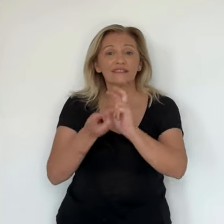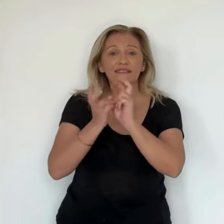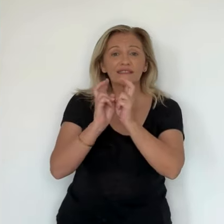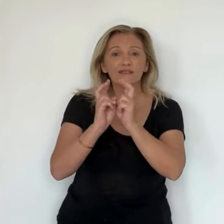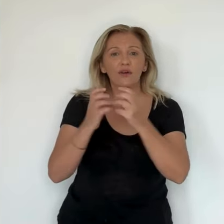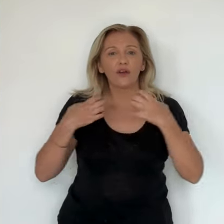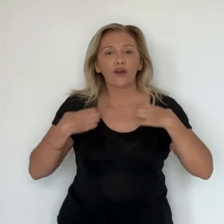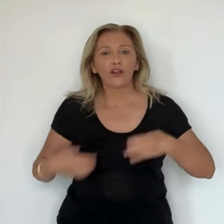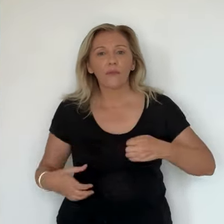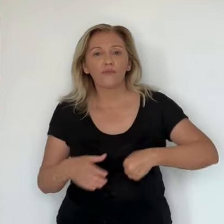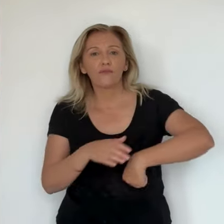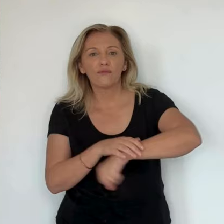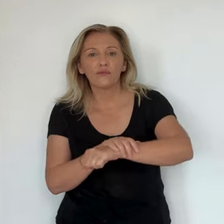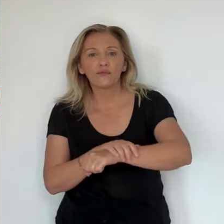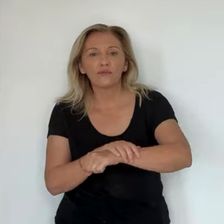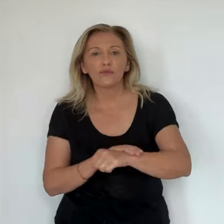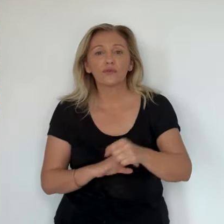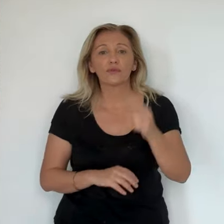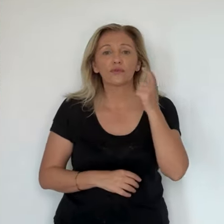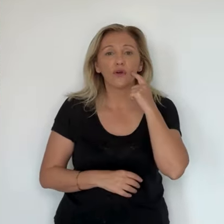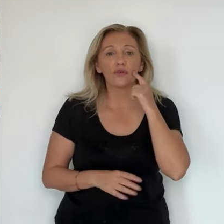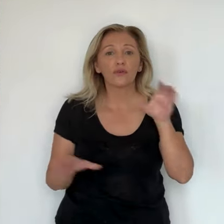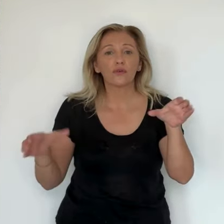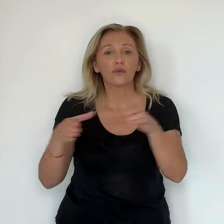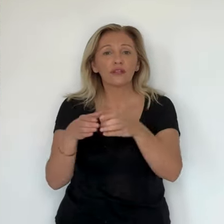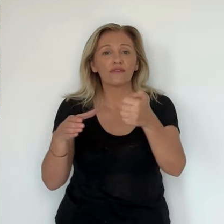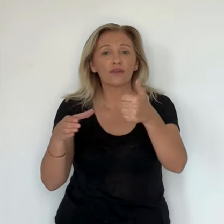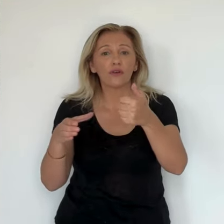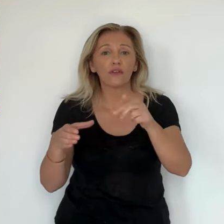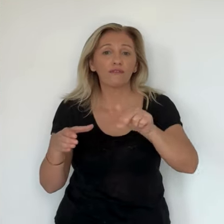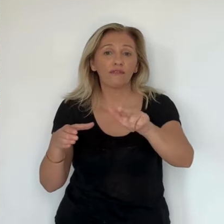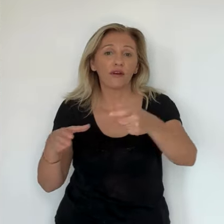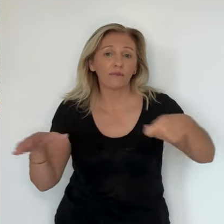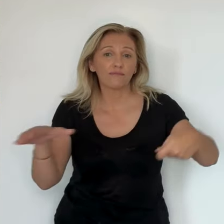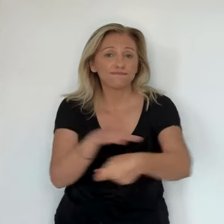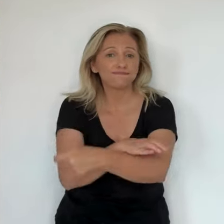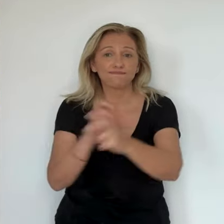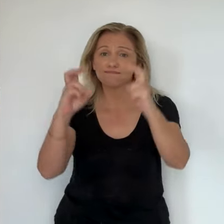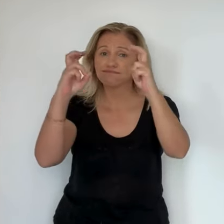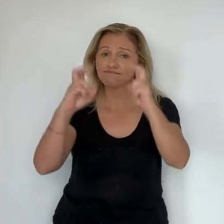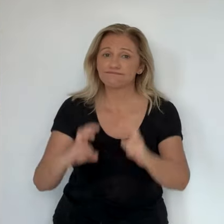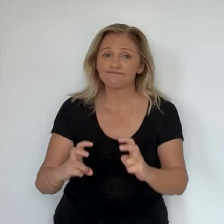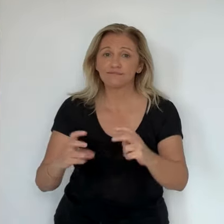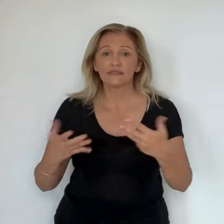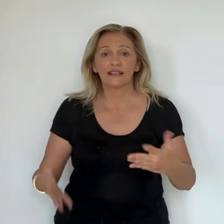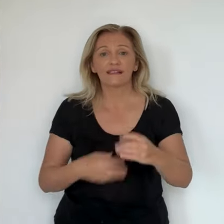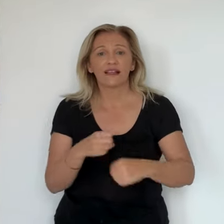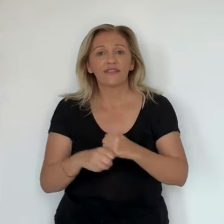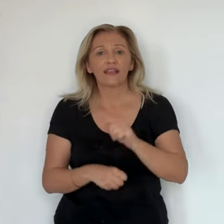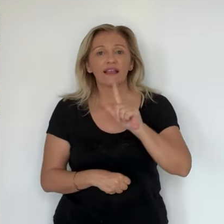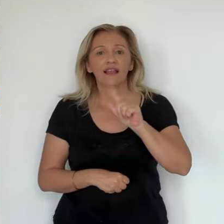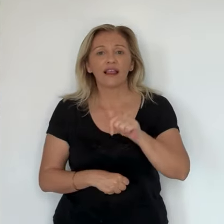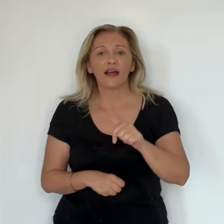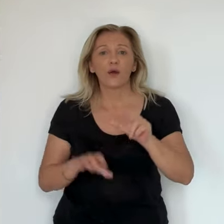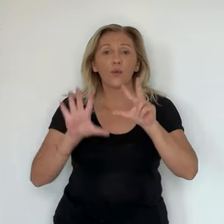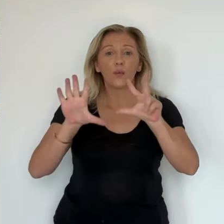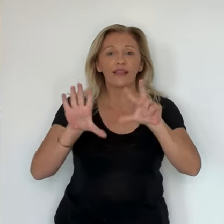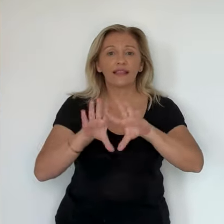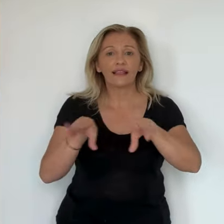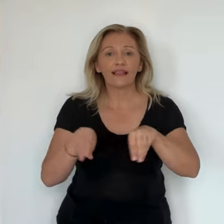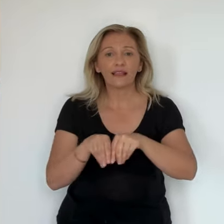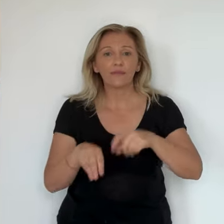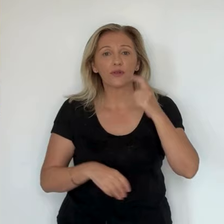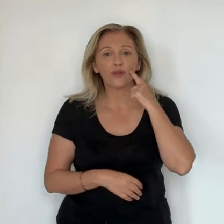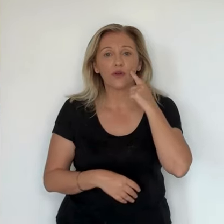Des clubs de football insulaire qui pourraient voir leurs subventions réduites de moitié par la collectivité de Corse pour la saison en cours. Cette